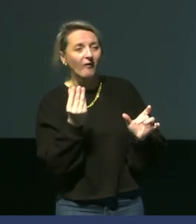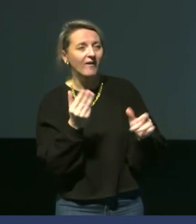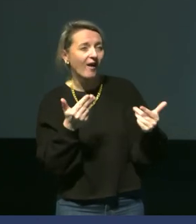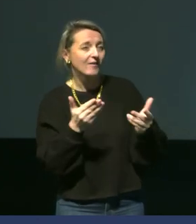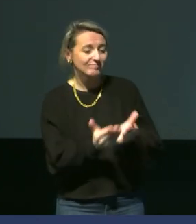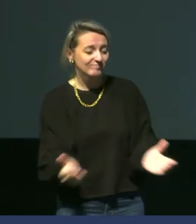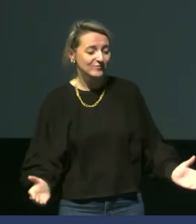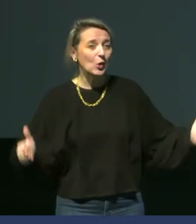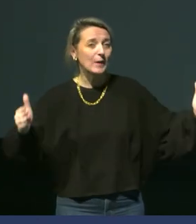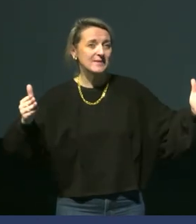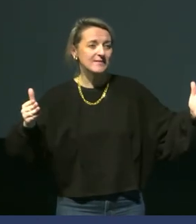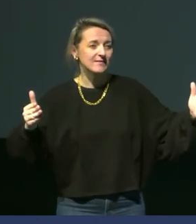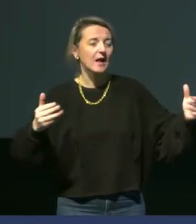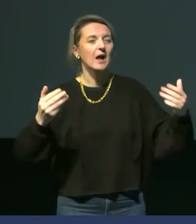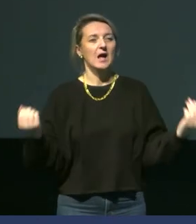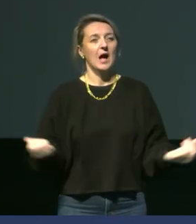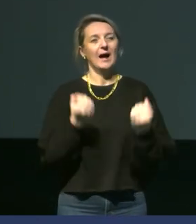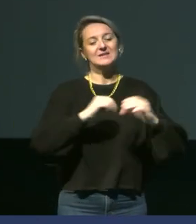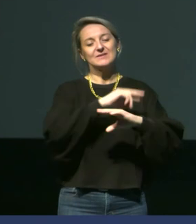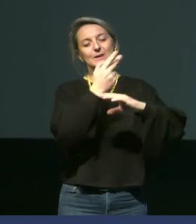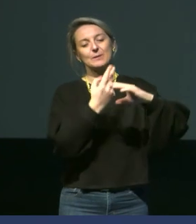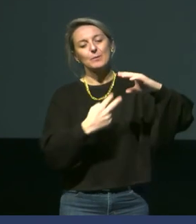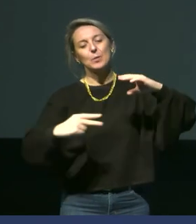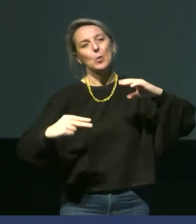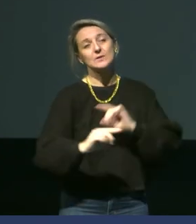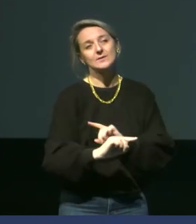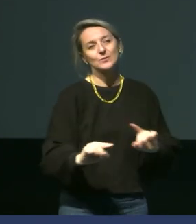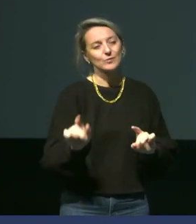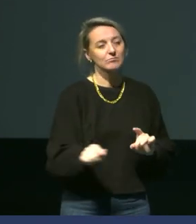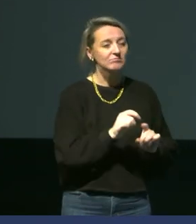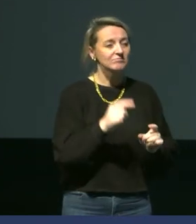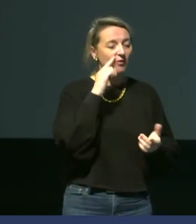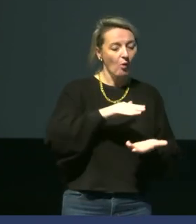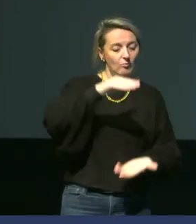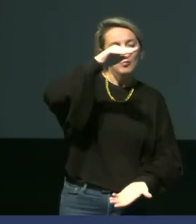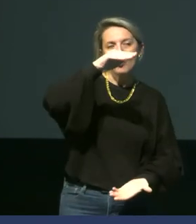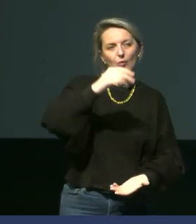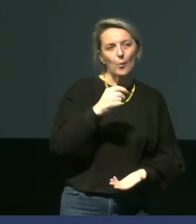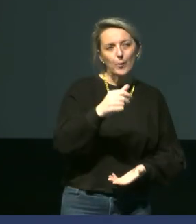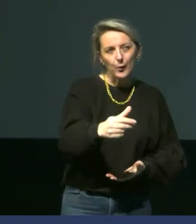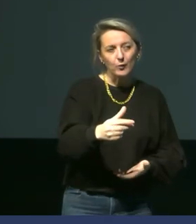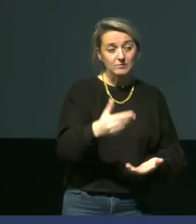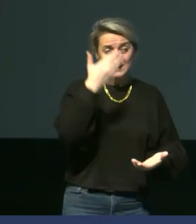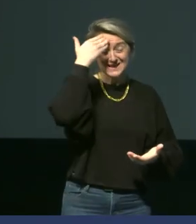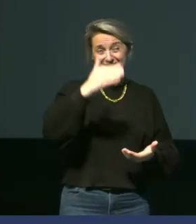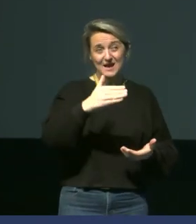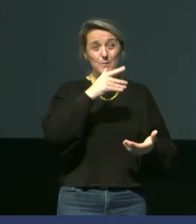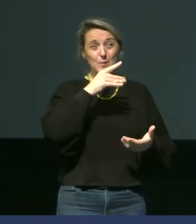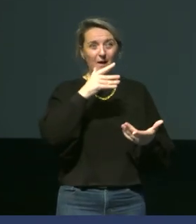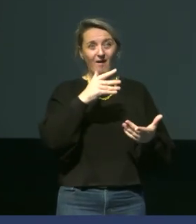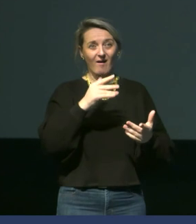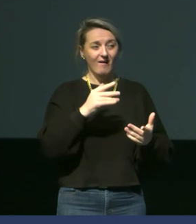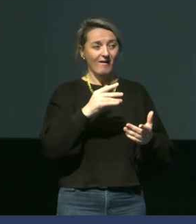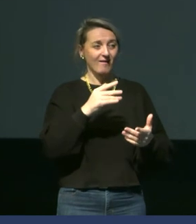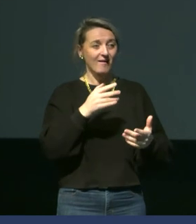cette piscine. Alors, pas d'activité de plongée ici. On était, vous voyez bien la profondeur, on n'est pas très profond. Donc, on sait qu'ils n'allaient pas accumuler de l'azote.